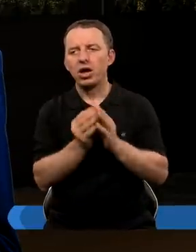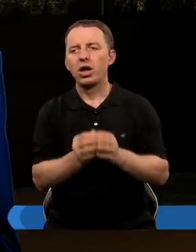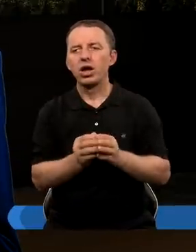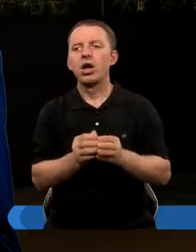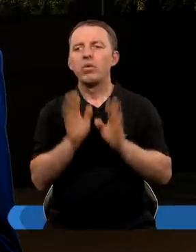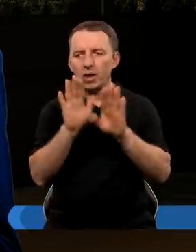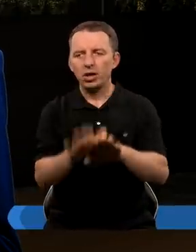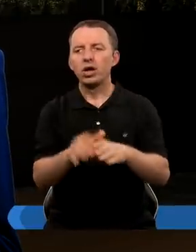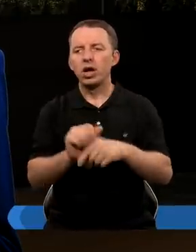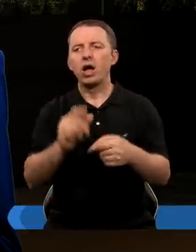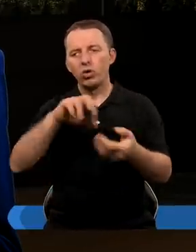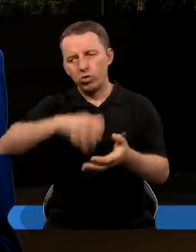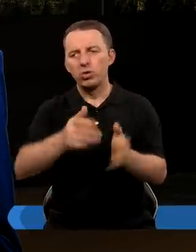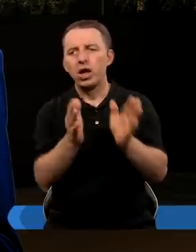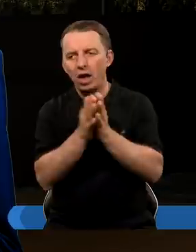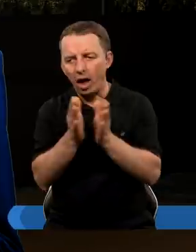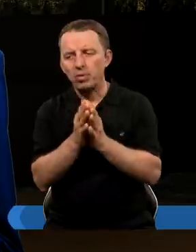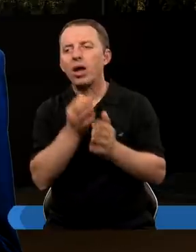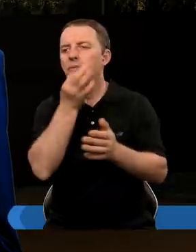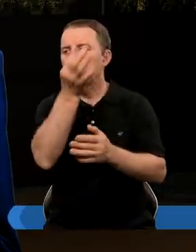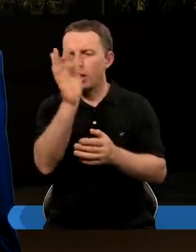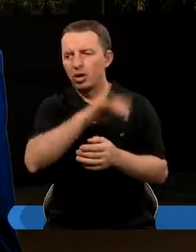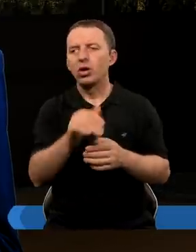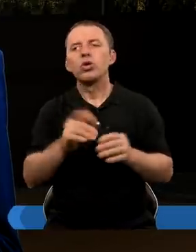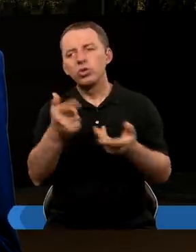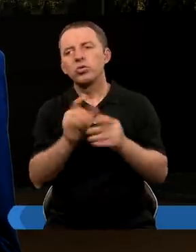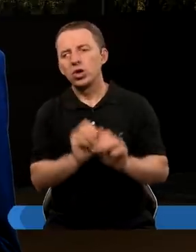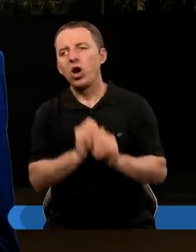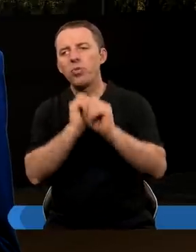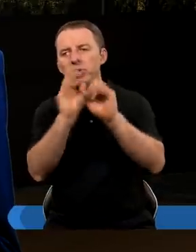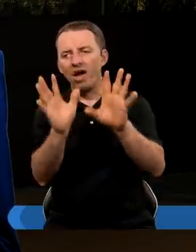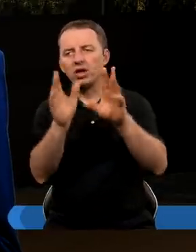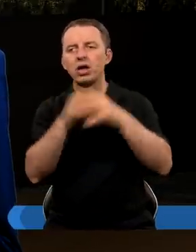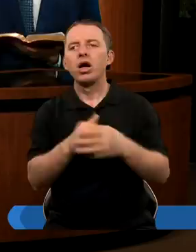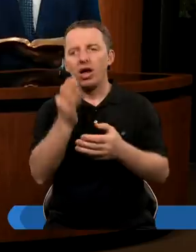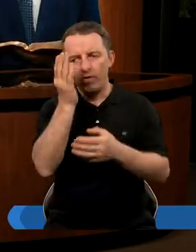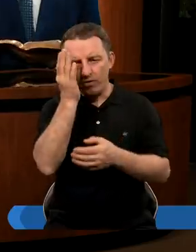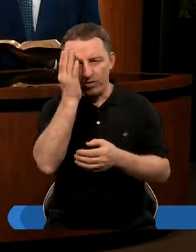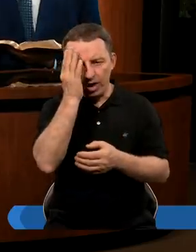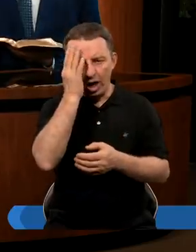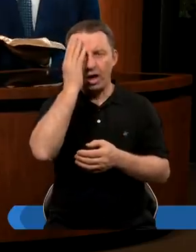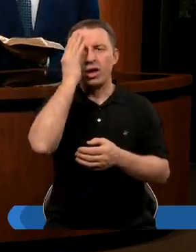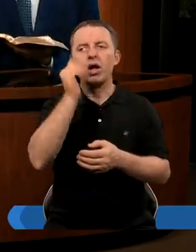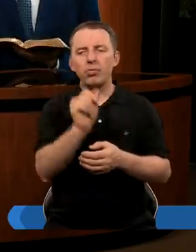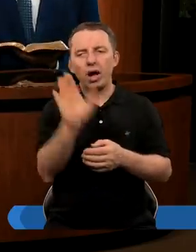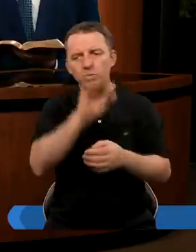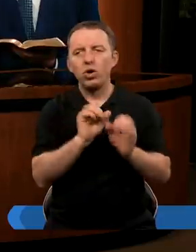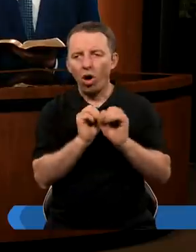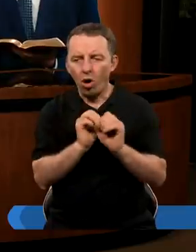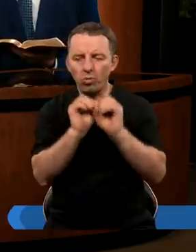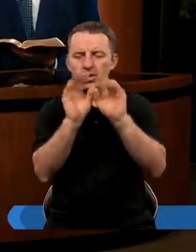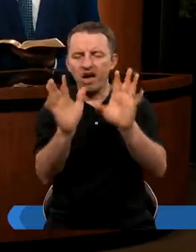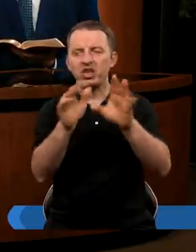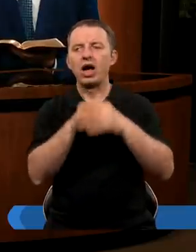padają w grupie na modlitwie i pytają Boga, czy im objawi. Wiemy, że historia pokazuje, że Pan Bóg